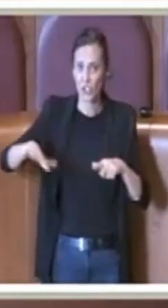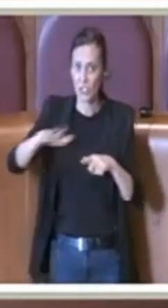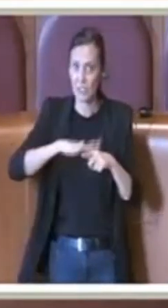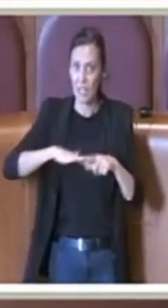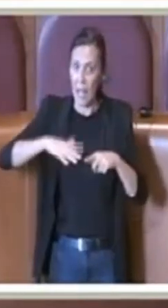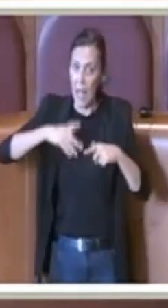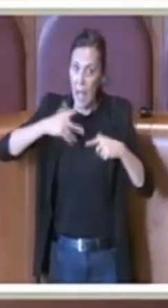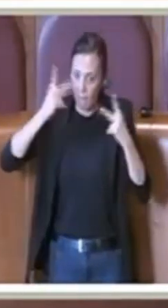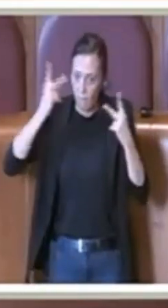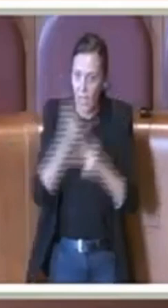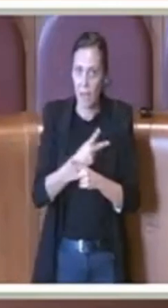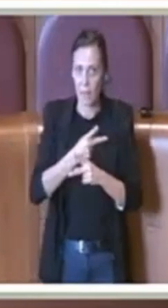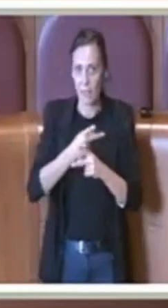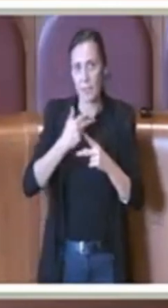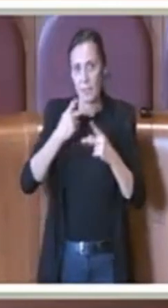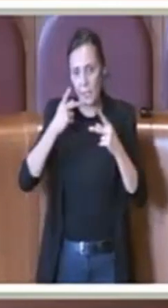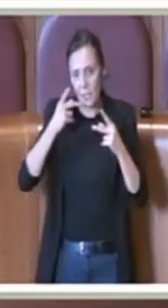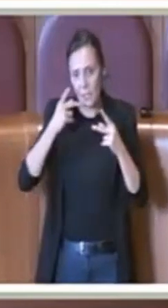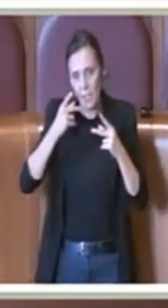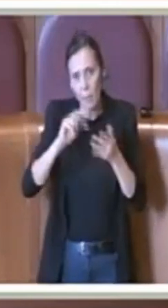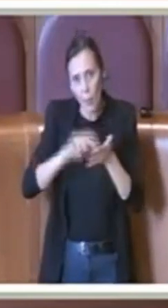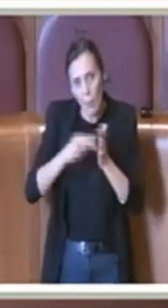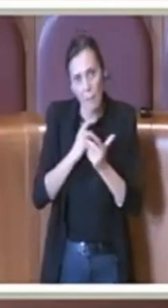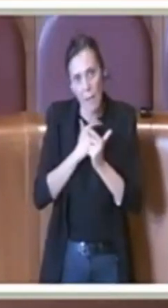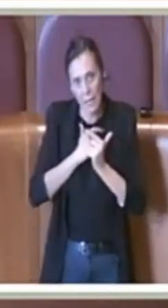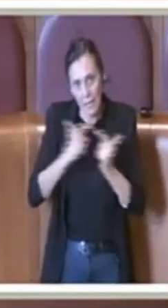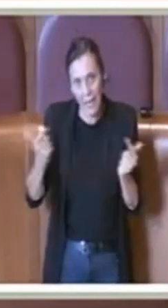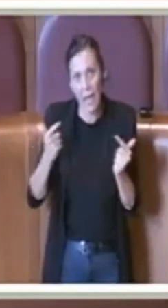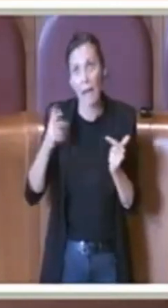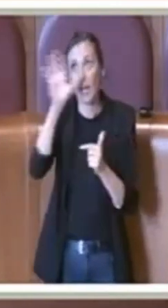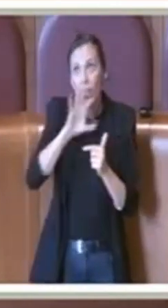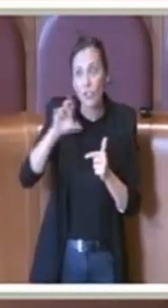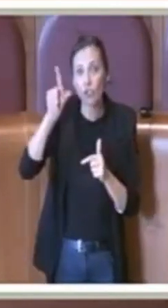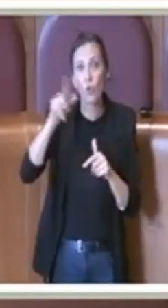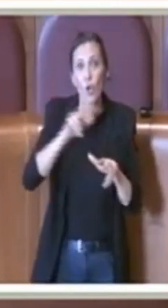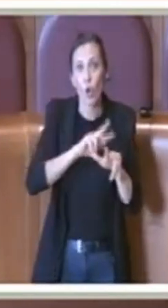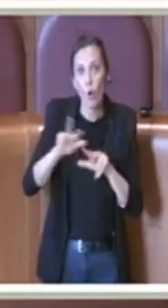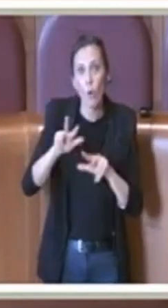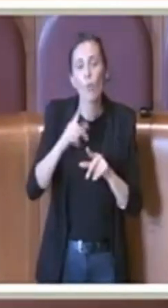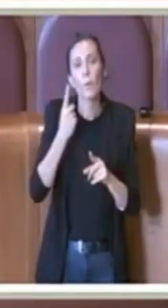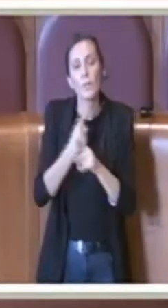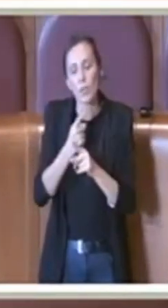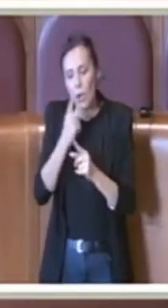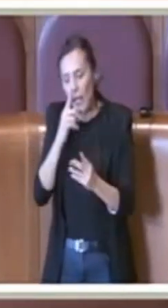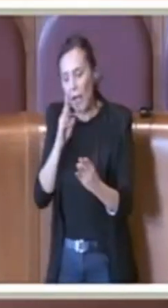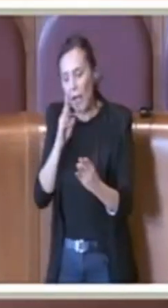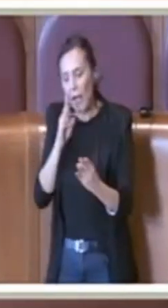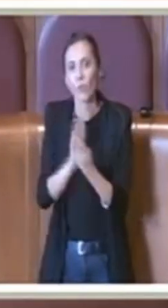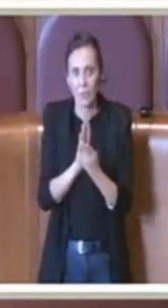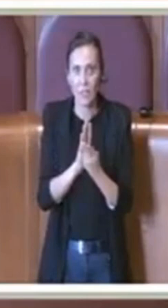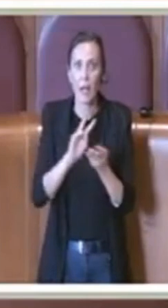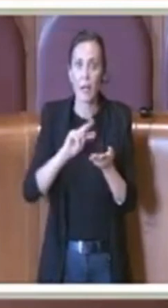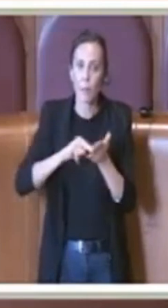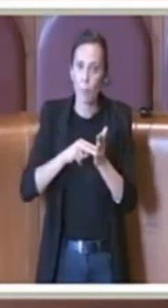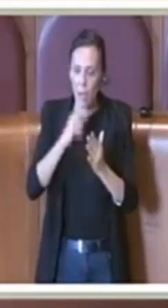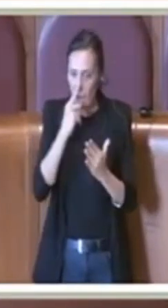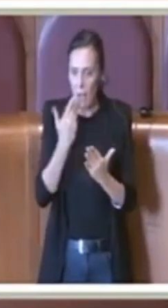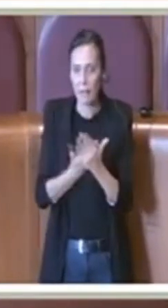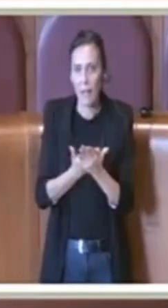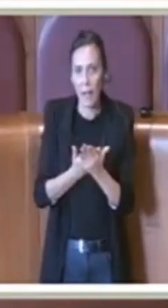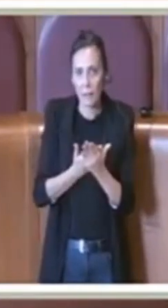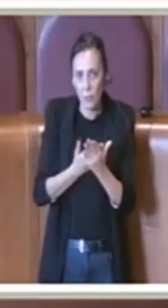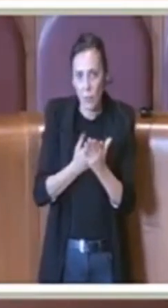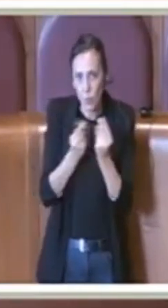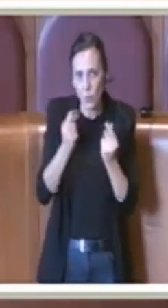c'è l'attenzione del Ministero, della Regione e del Comune a far sì che questo problema sia affrontato nel modo migliore possibile. Per cui non facciamo